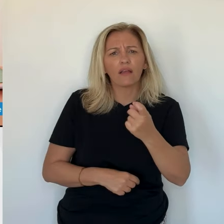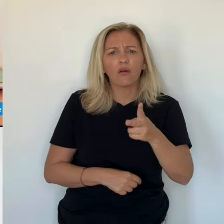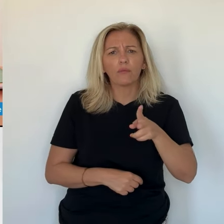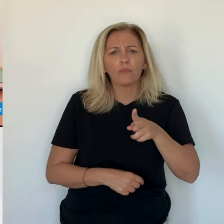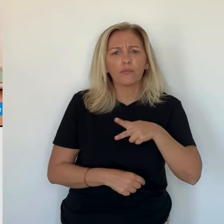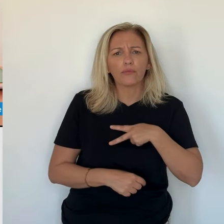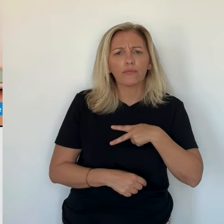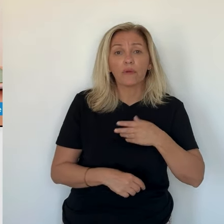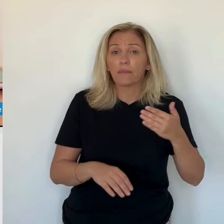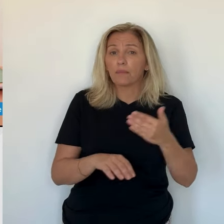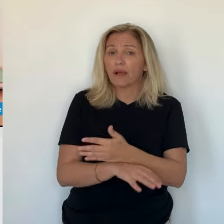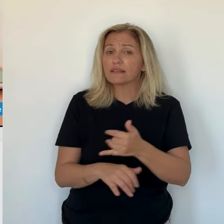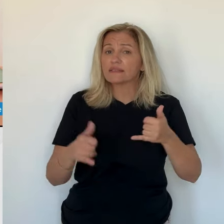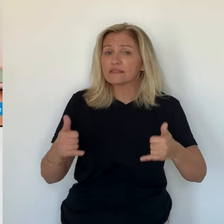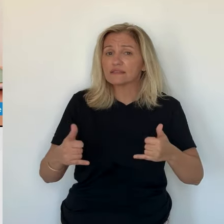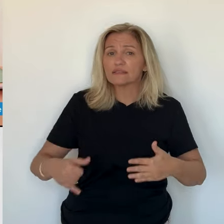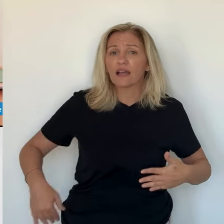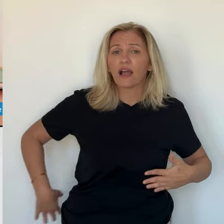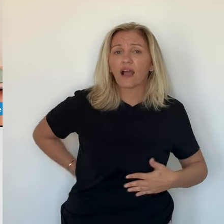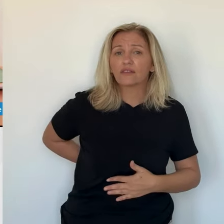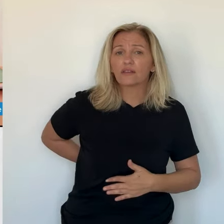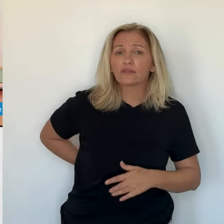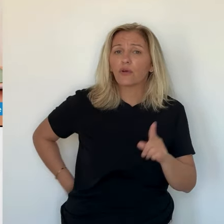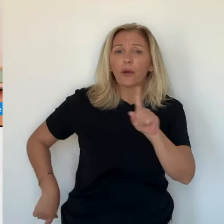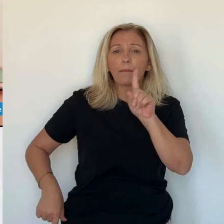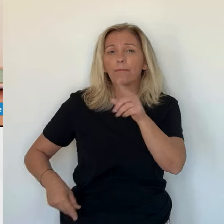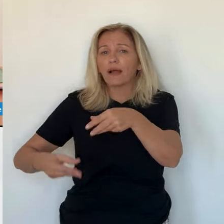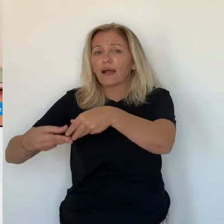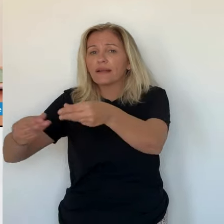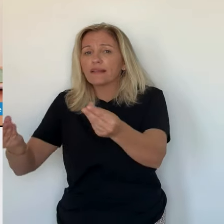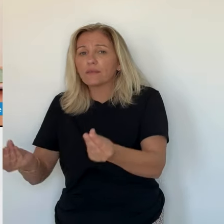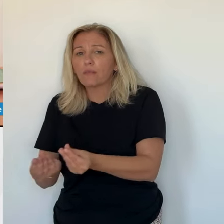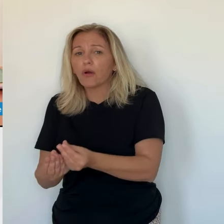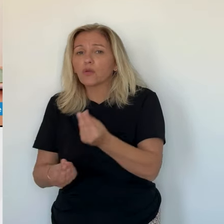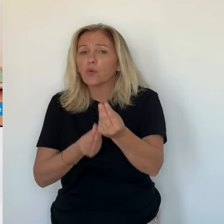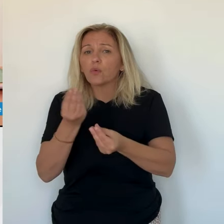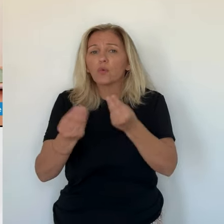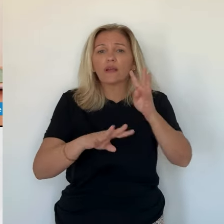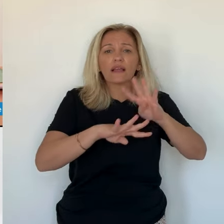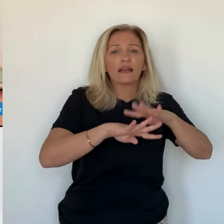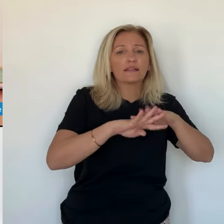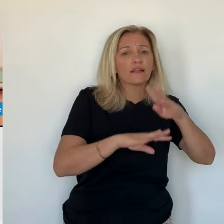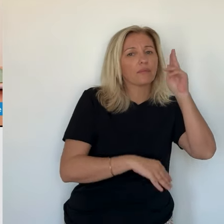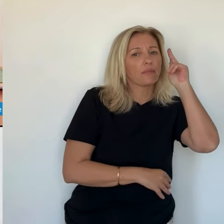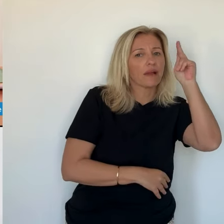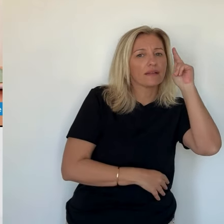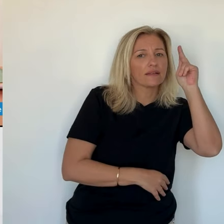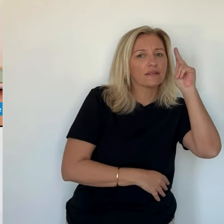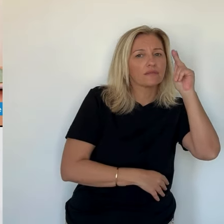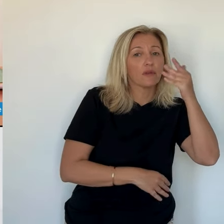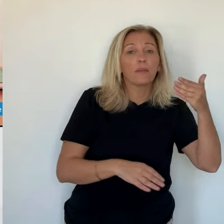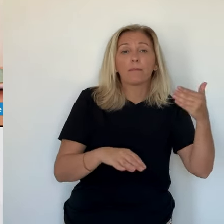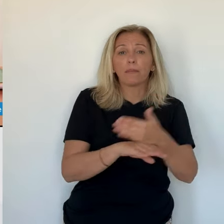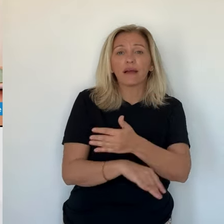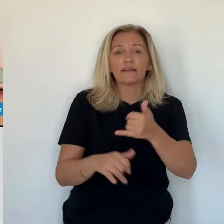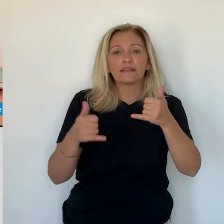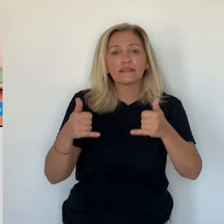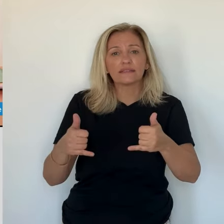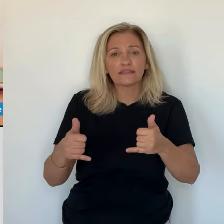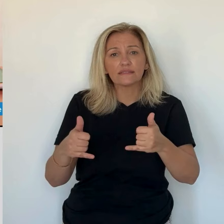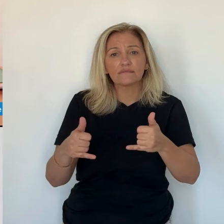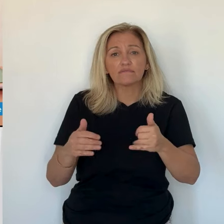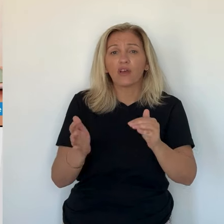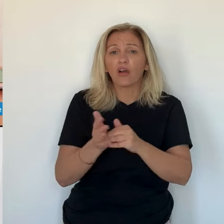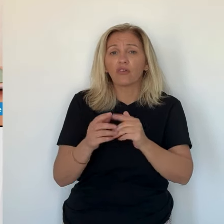à Limoges, ça ne se passe pas dans les faubourgs parisiens, ça se passe à Ajaccio. Ça s'est passé et ça continuera à se